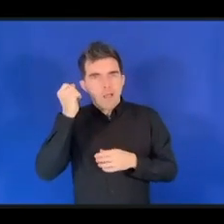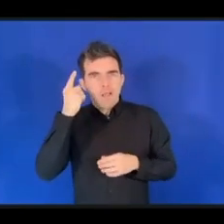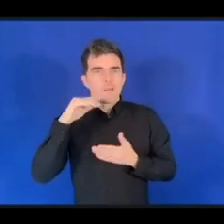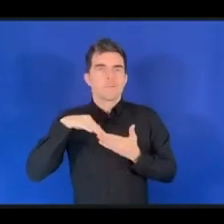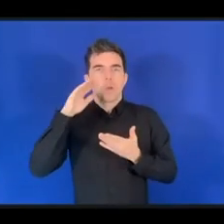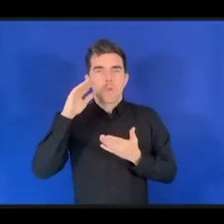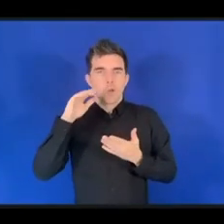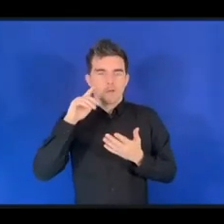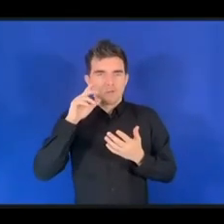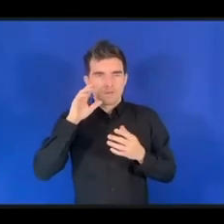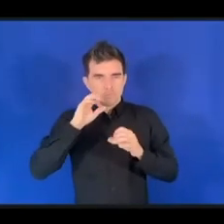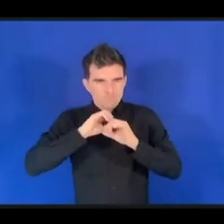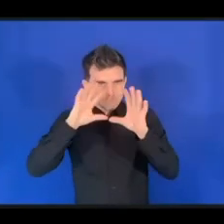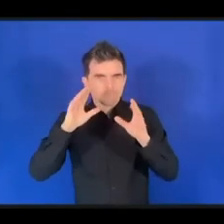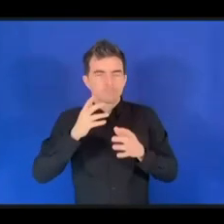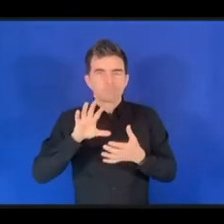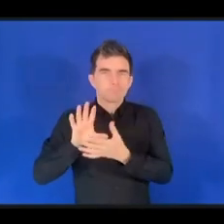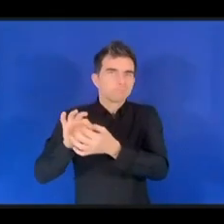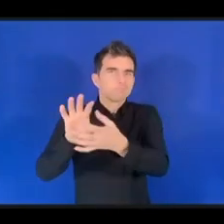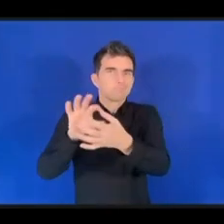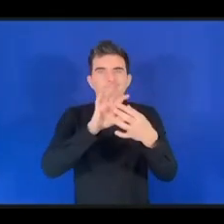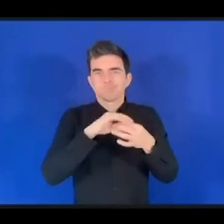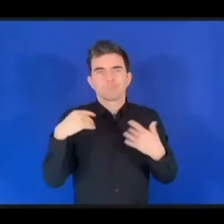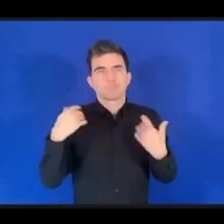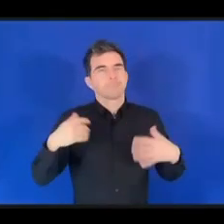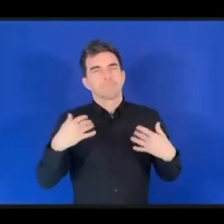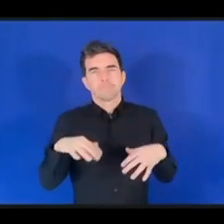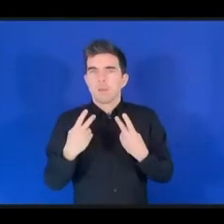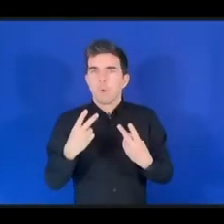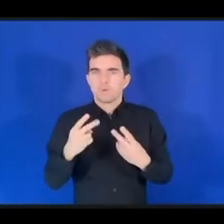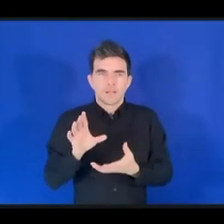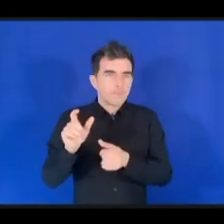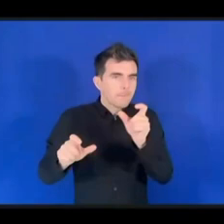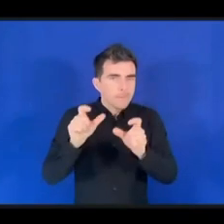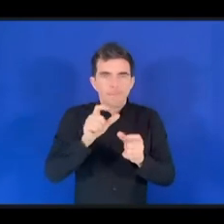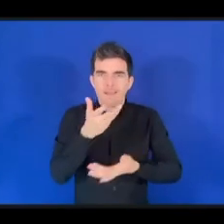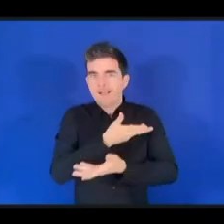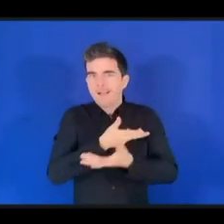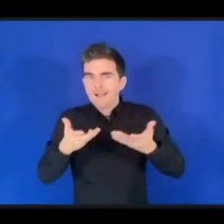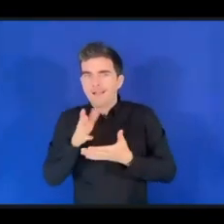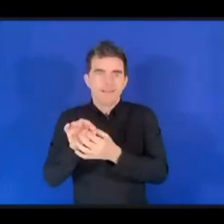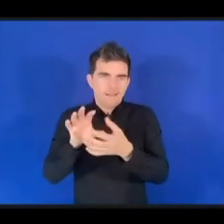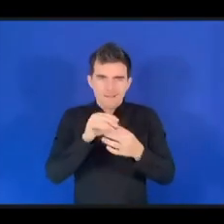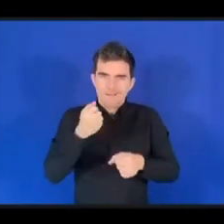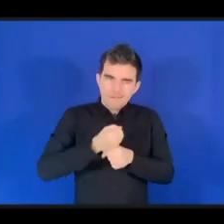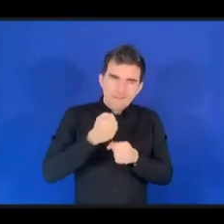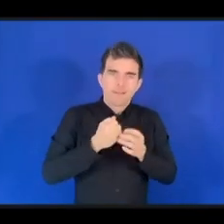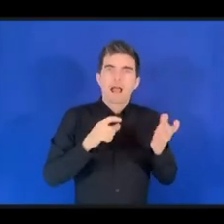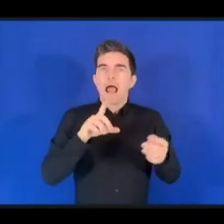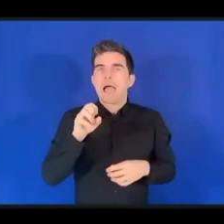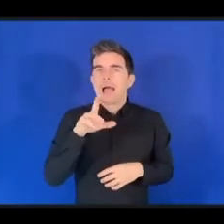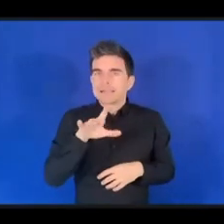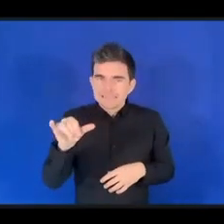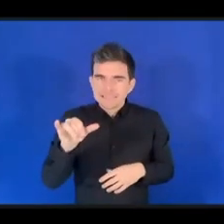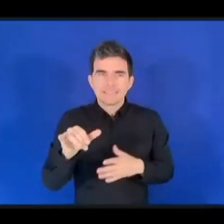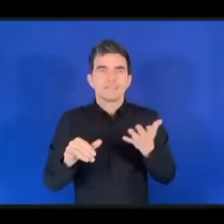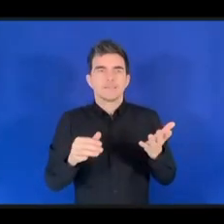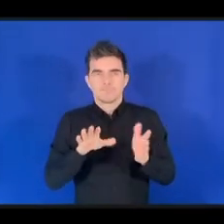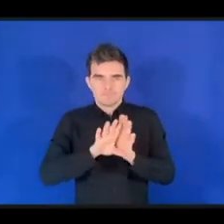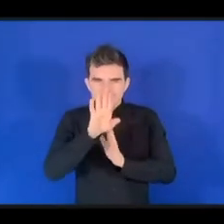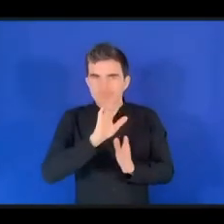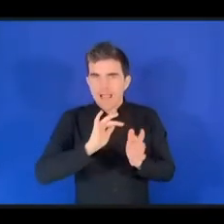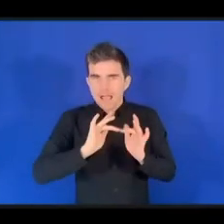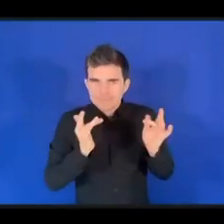опираться на работу многих тех, кто неутомимо работает ради развития интернета. Но